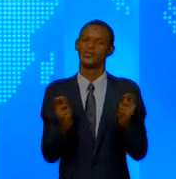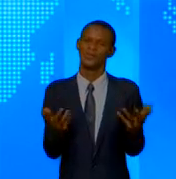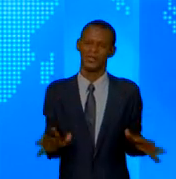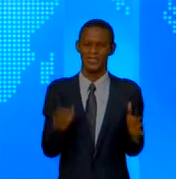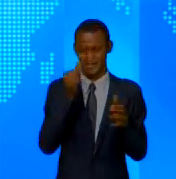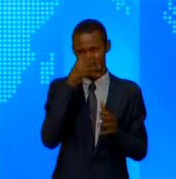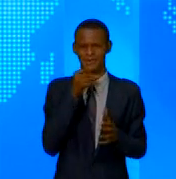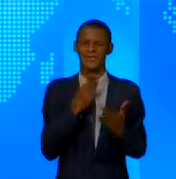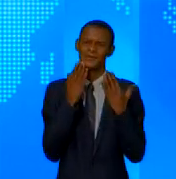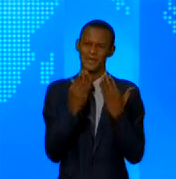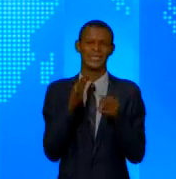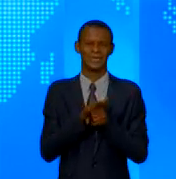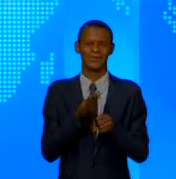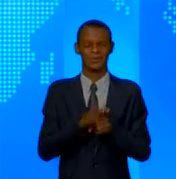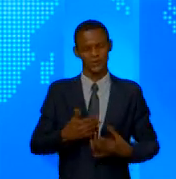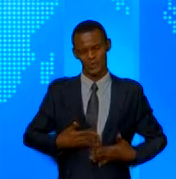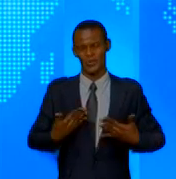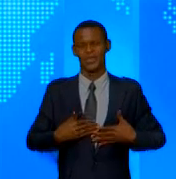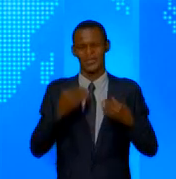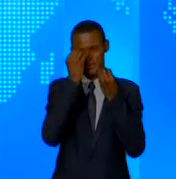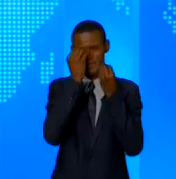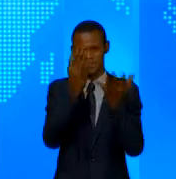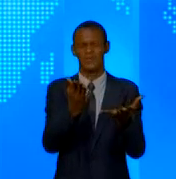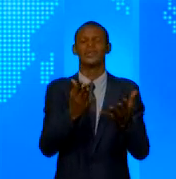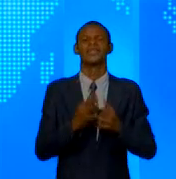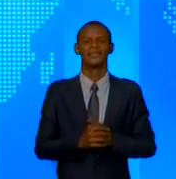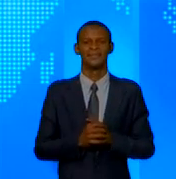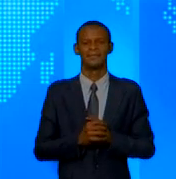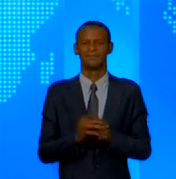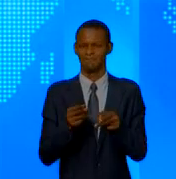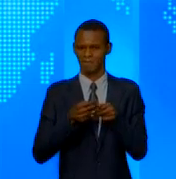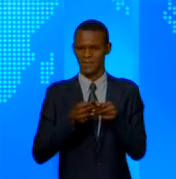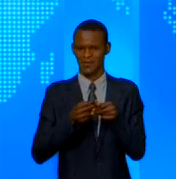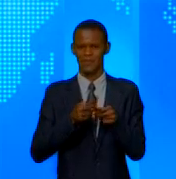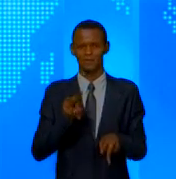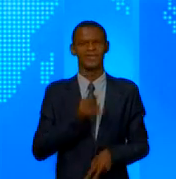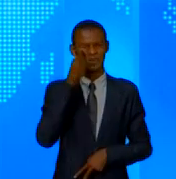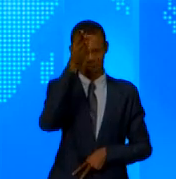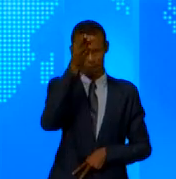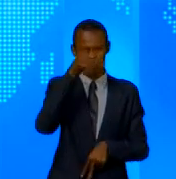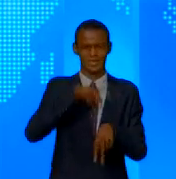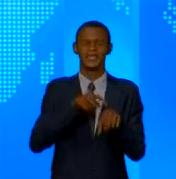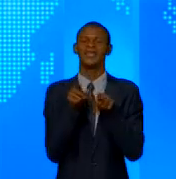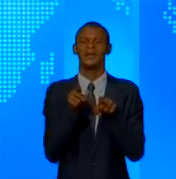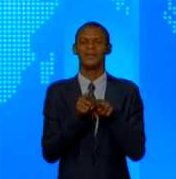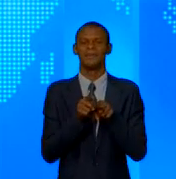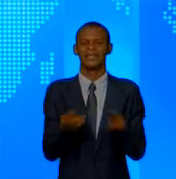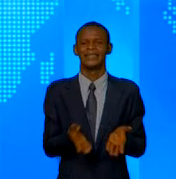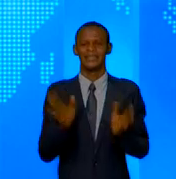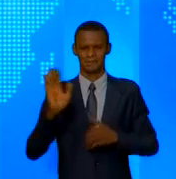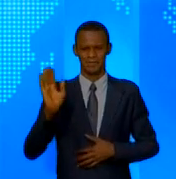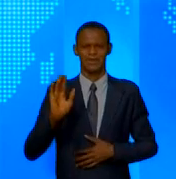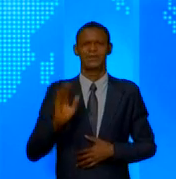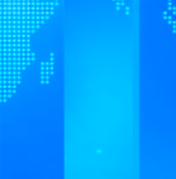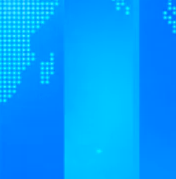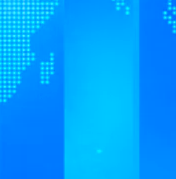merci de l'avoir suivi. Tous les plaisirs étaient pour moi de vous le présenter. Je vous retrouve le vendredi prochain à la même heure sur la même chaîne. D'ici là, portez-vous bien.